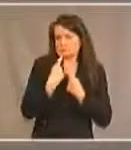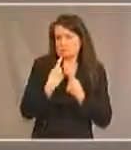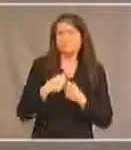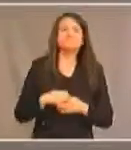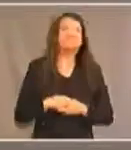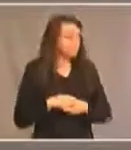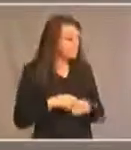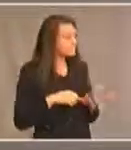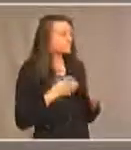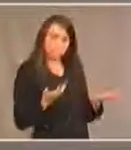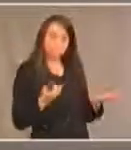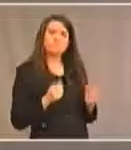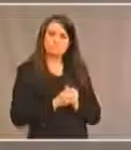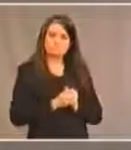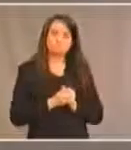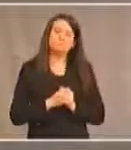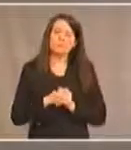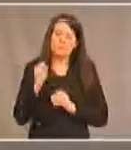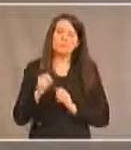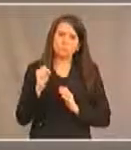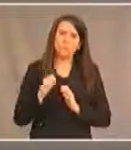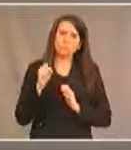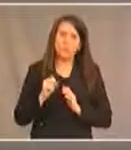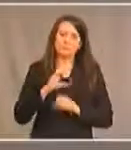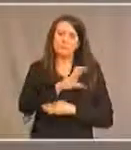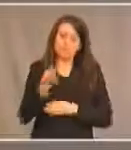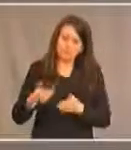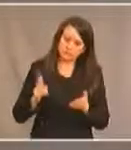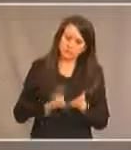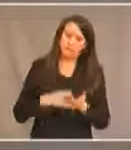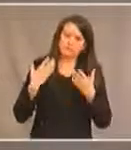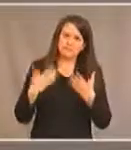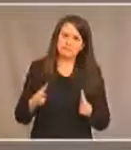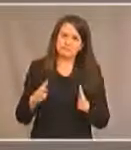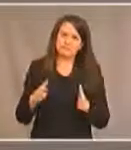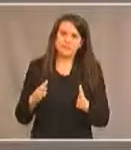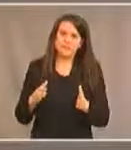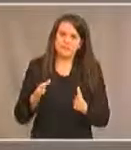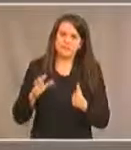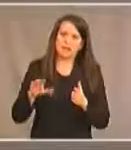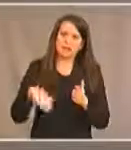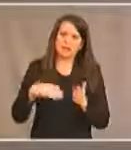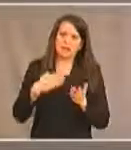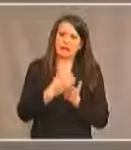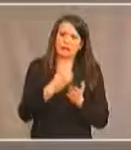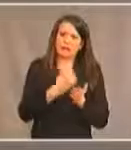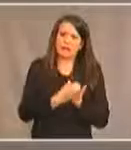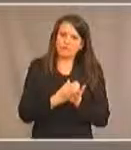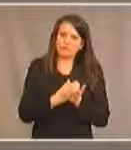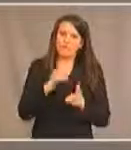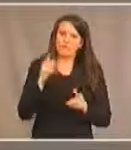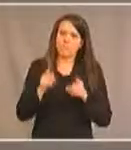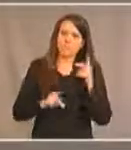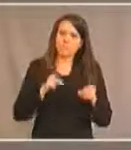Oui, alors je vous explique. Le Canada est signataire de la Convention sur les droits des personnes ayant un handicap